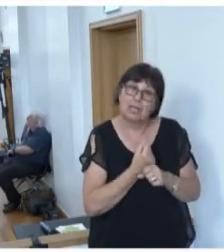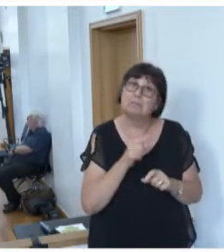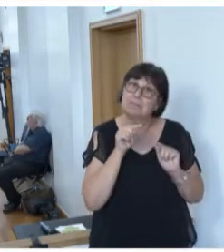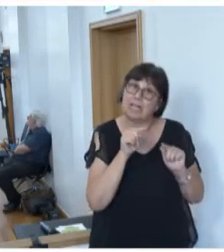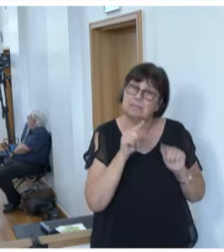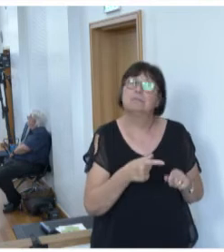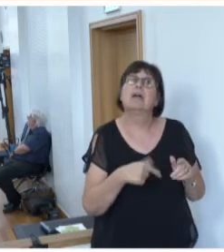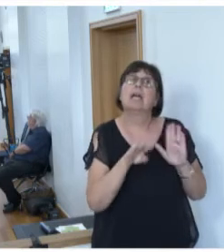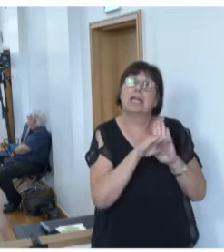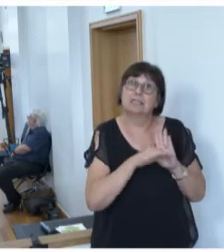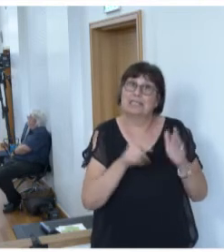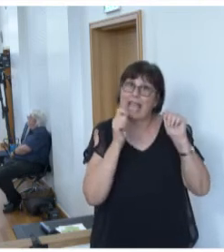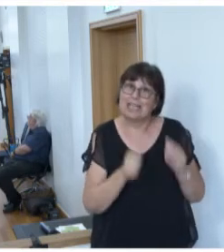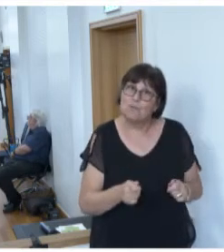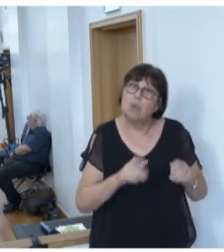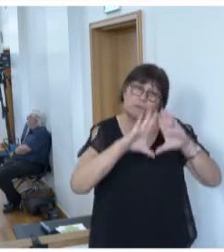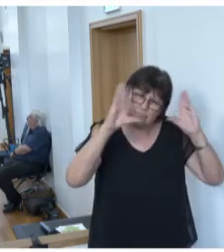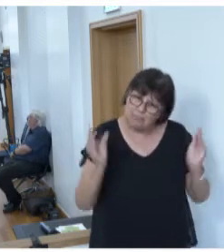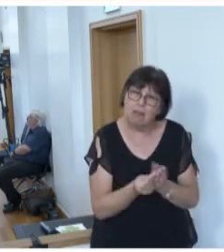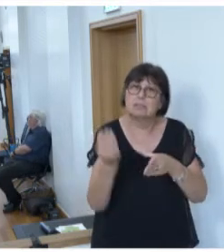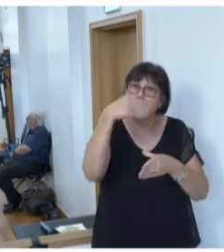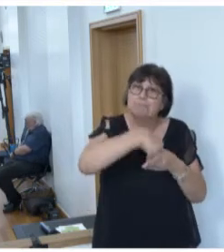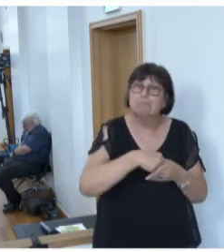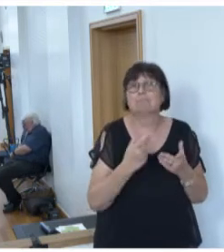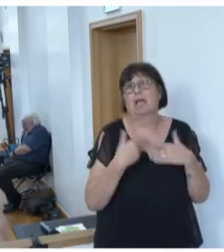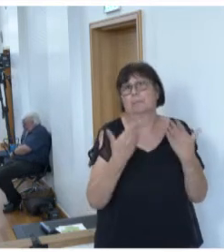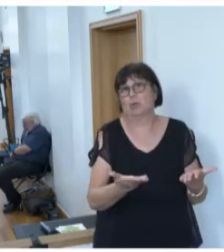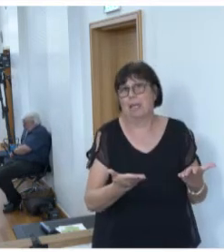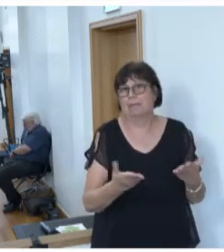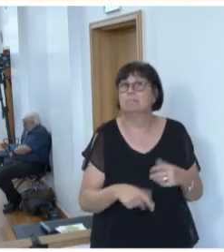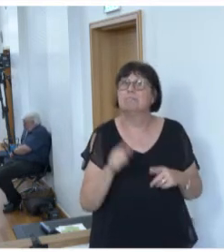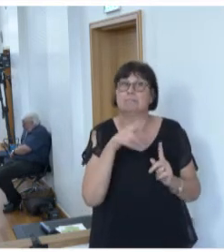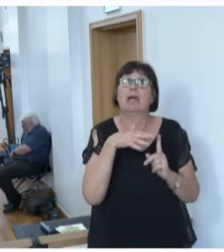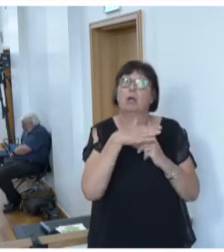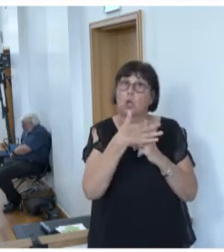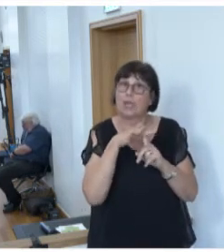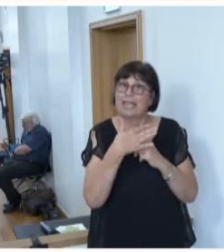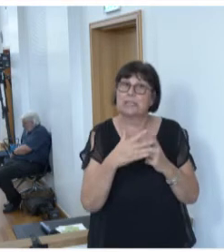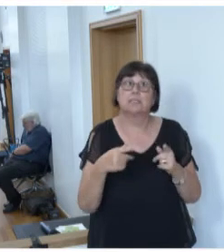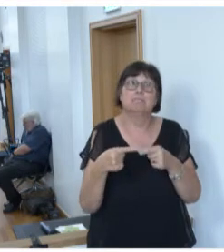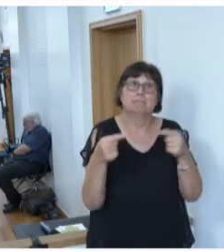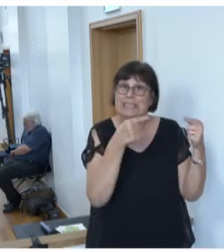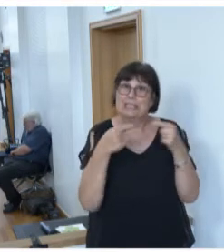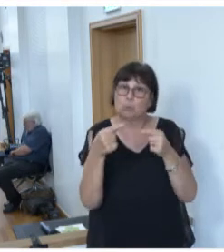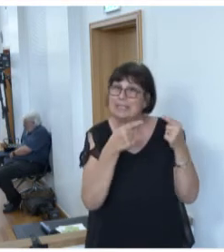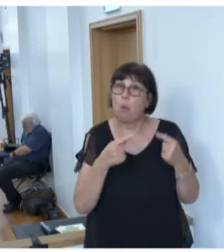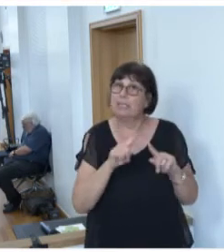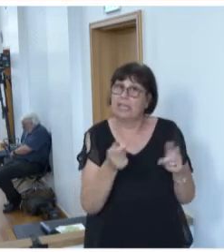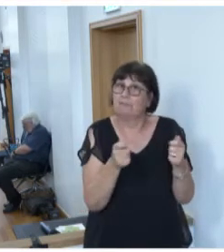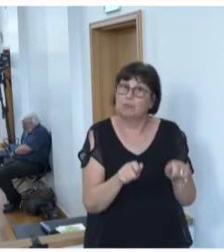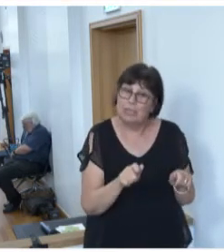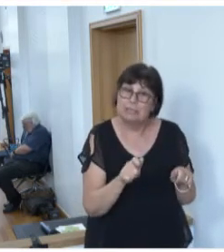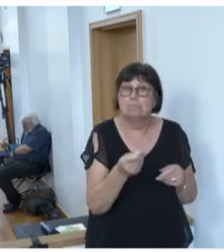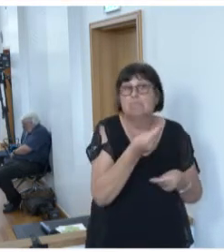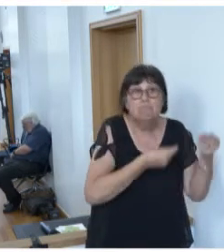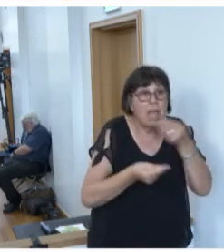Gesetzesentwurf vorlegen zu können. In diesem Kontext werden wir uns der Debatte auch nicht verschließen, ob eine Austauschmöglichkeit zwischen Ärzten und